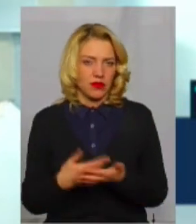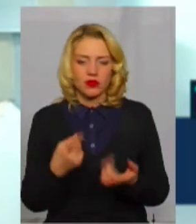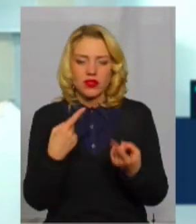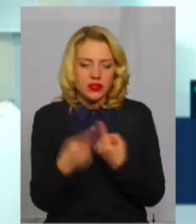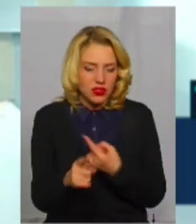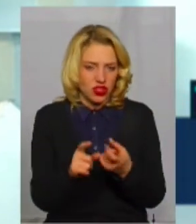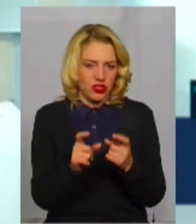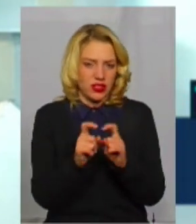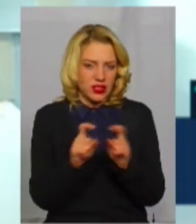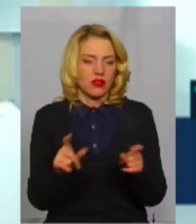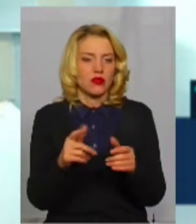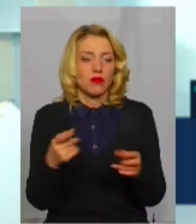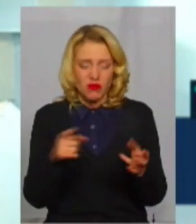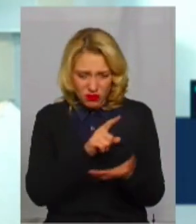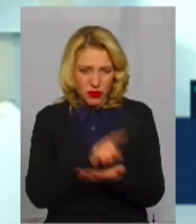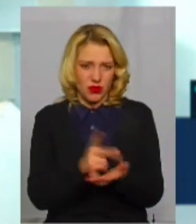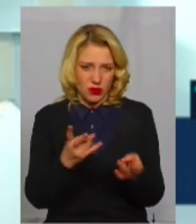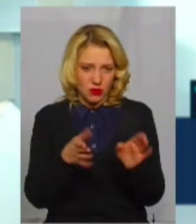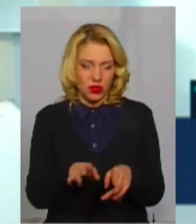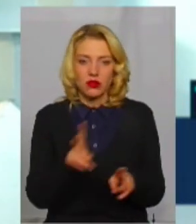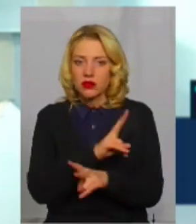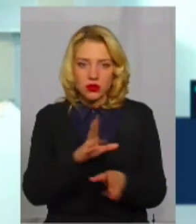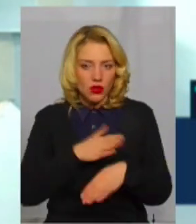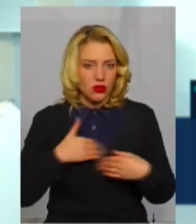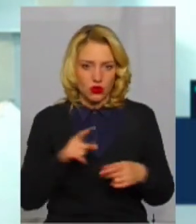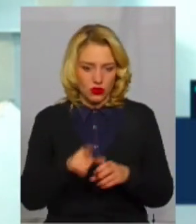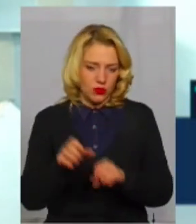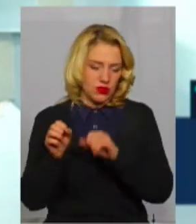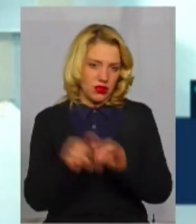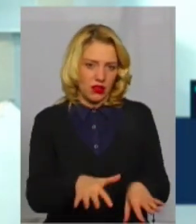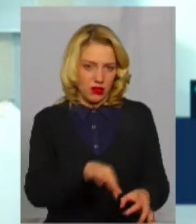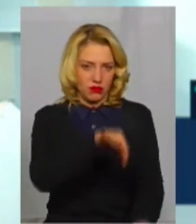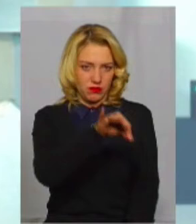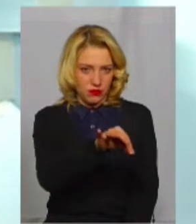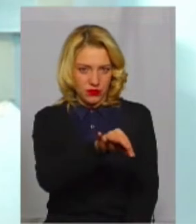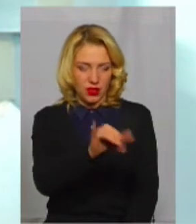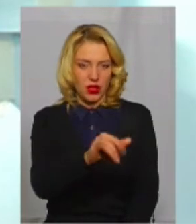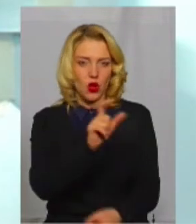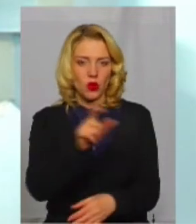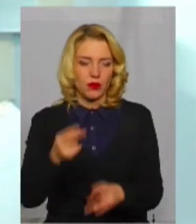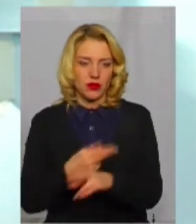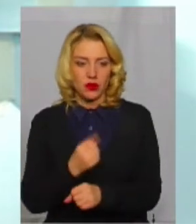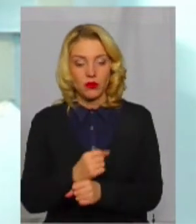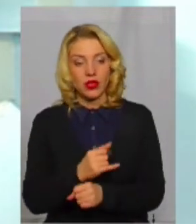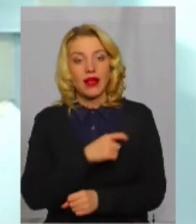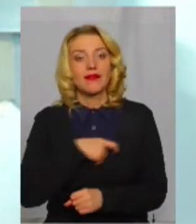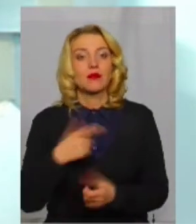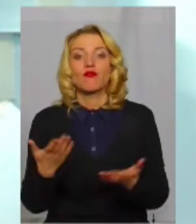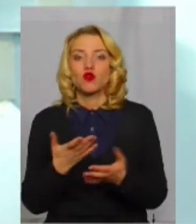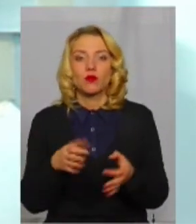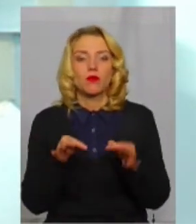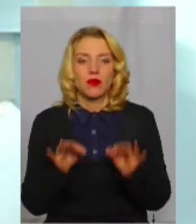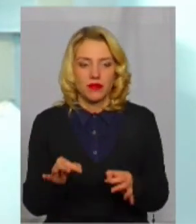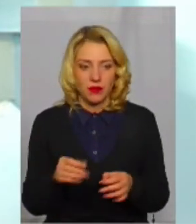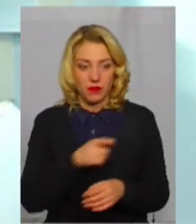форматі ці заклади однозначно повинні. Ніхто не хоче, щоб вони були закинуті і люди без роботи. Депутати в чому праві?